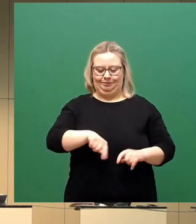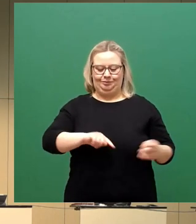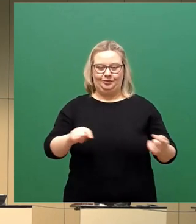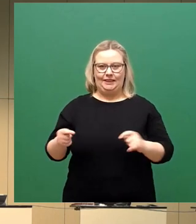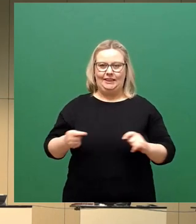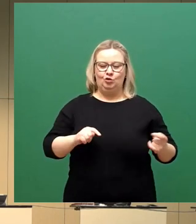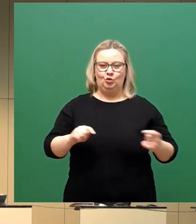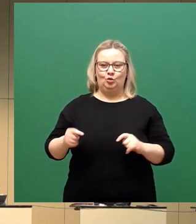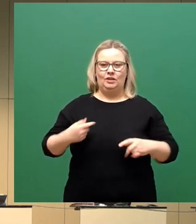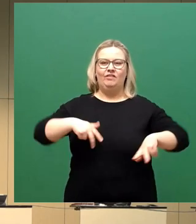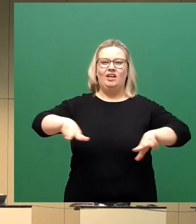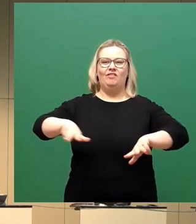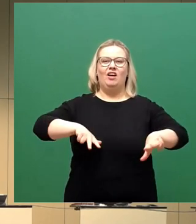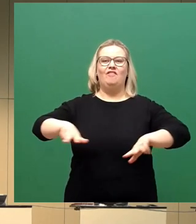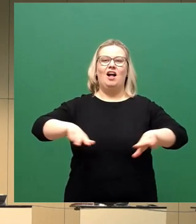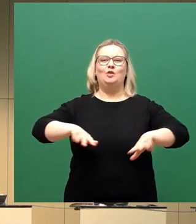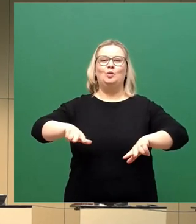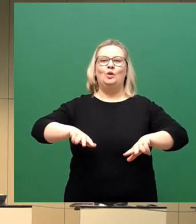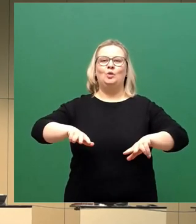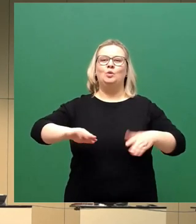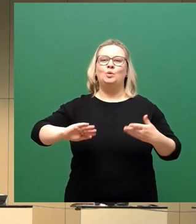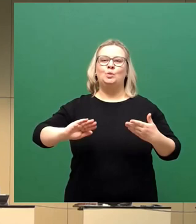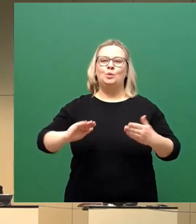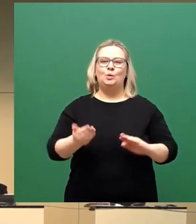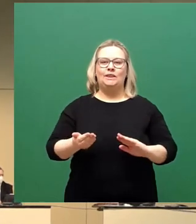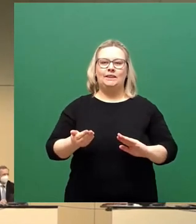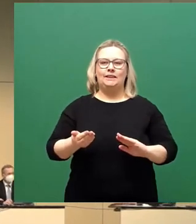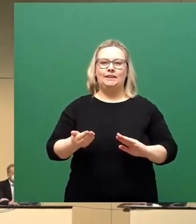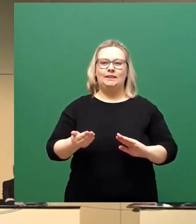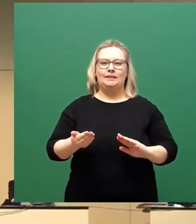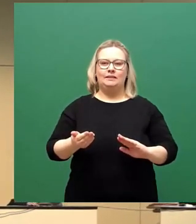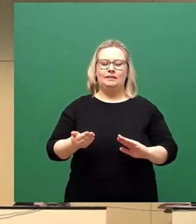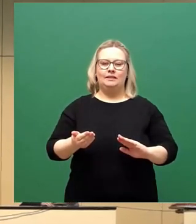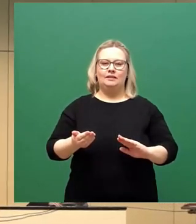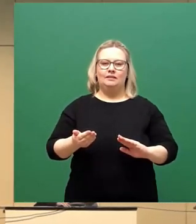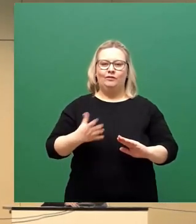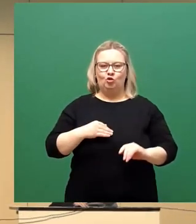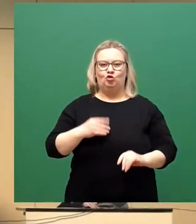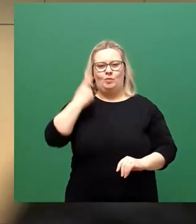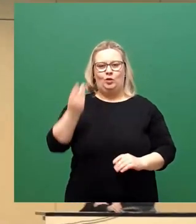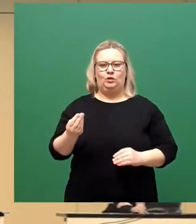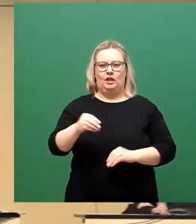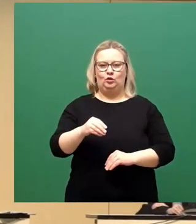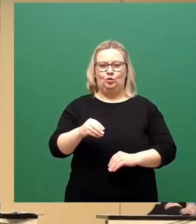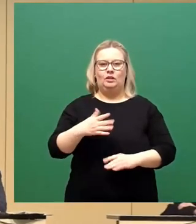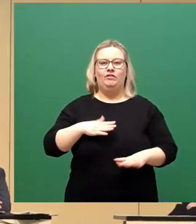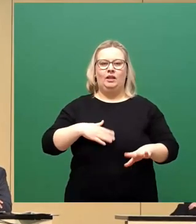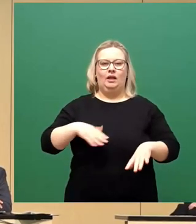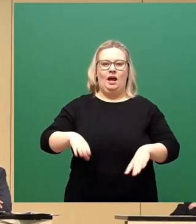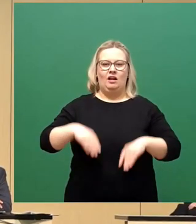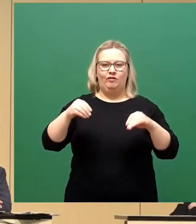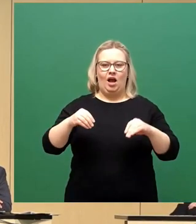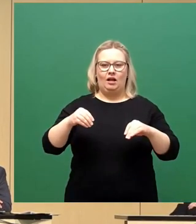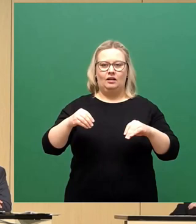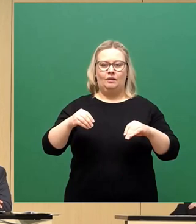Verwaltung noch einmal ganz kurz Stellung zu beziehen. Ich möchte damit starten, dass mein ausdrückliches